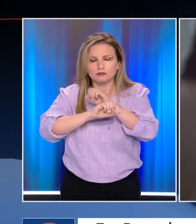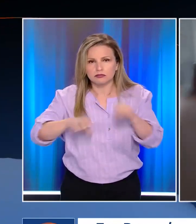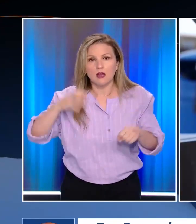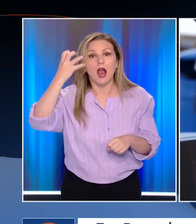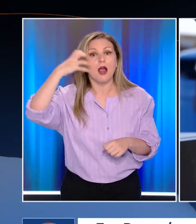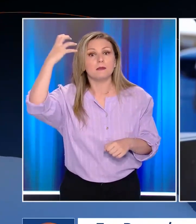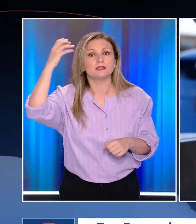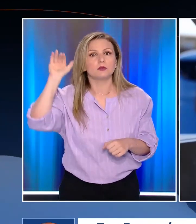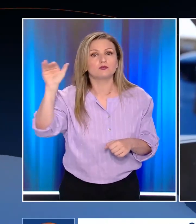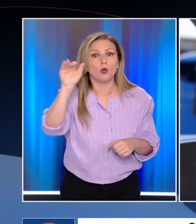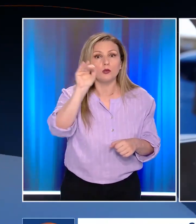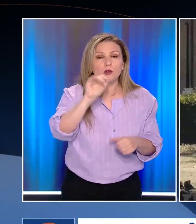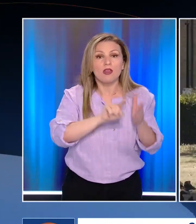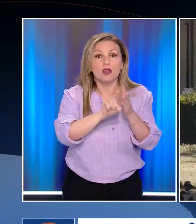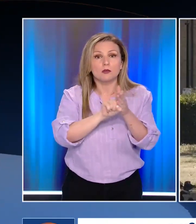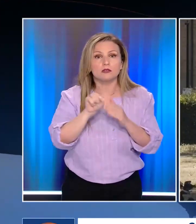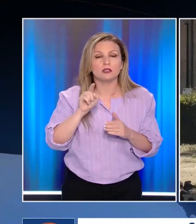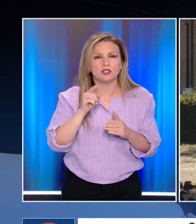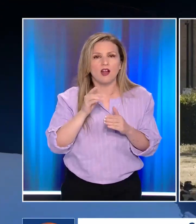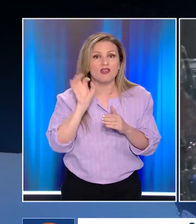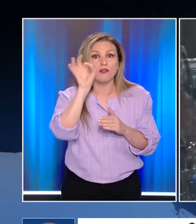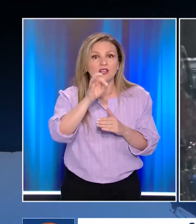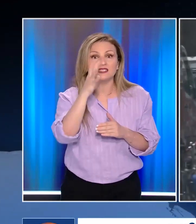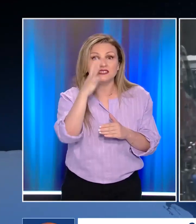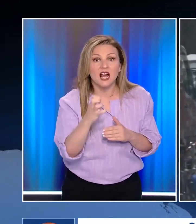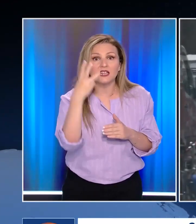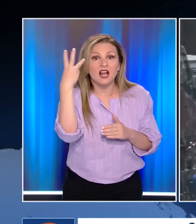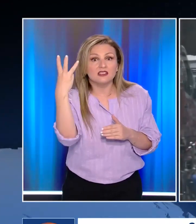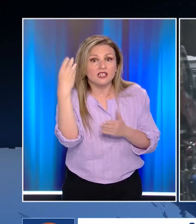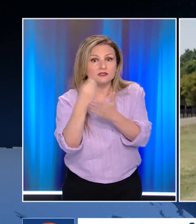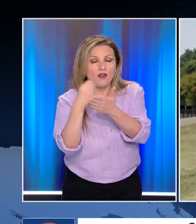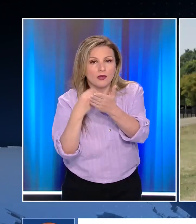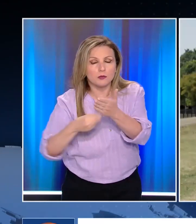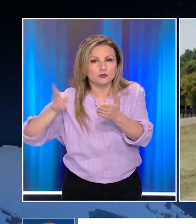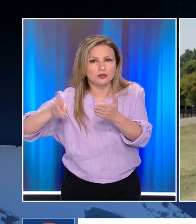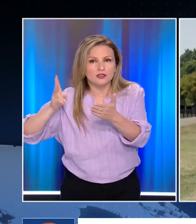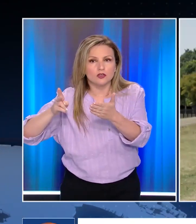μετεωρολόγοι προειδοποιούν πως ο Ιδράργυρος αναμένεται να δείξει ακόμα και 43 βαθμούς Κελσίου.